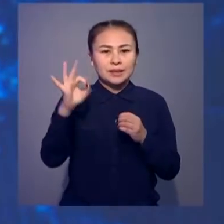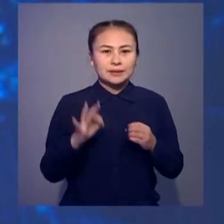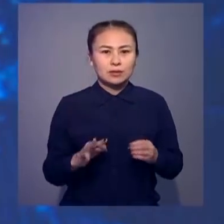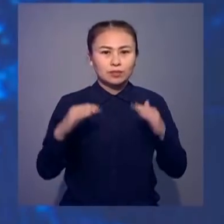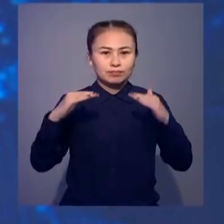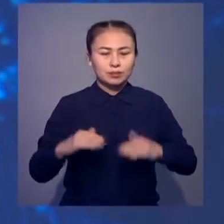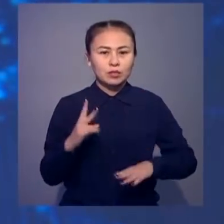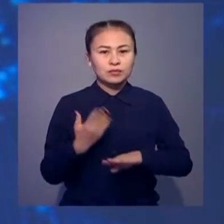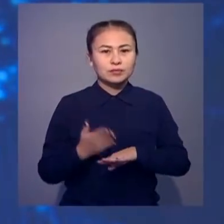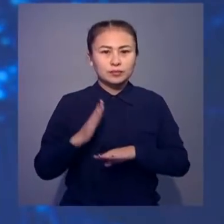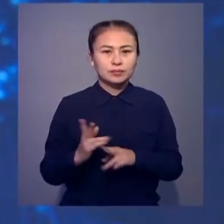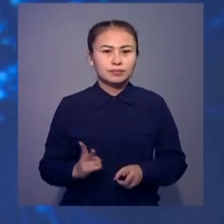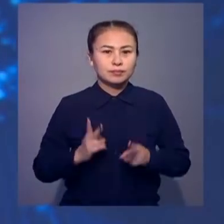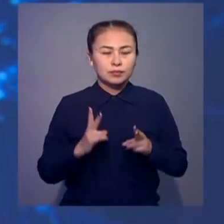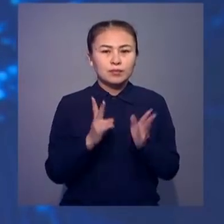АРМІСЫЗДАР